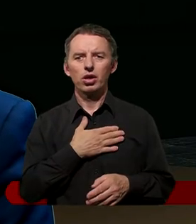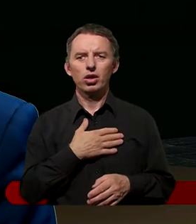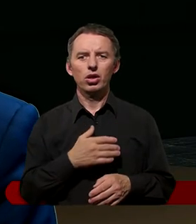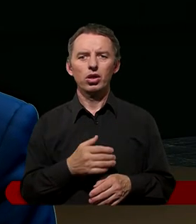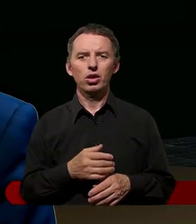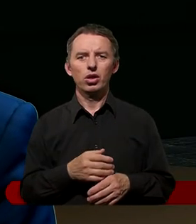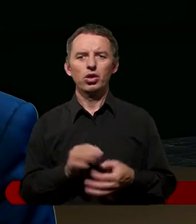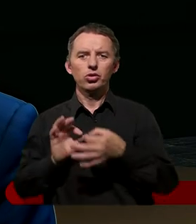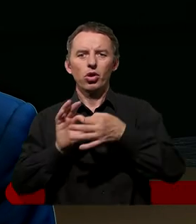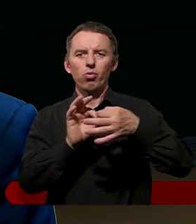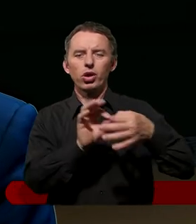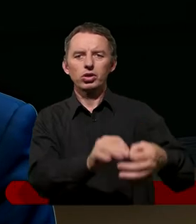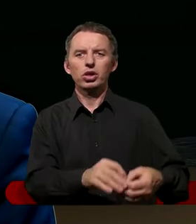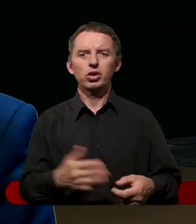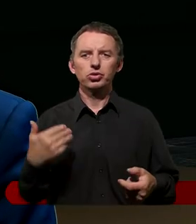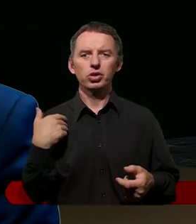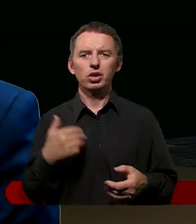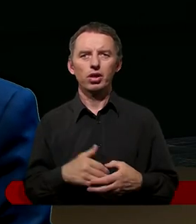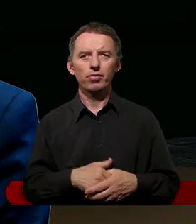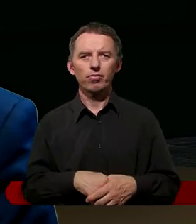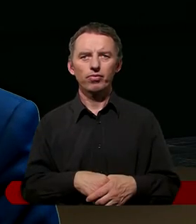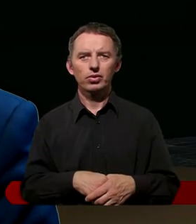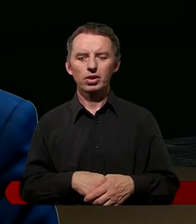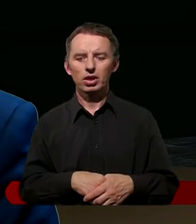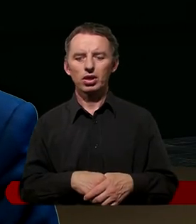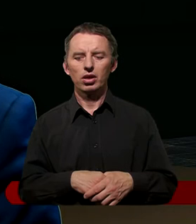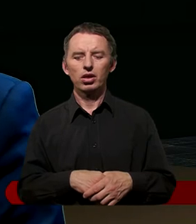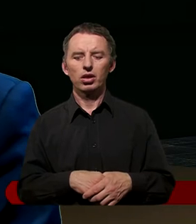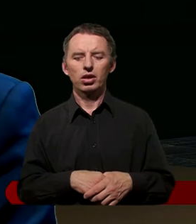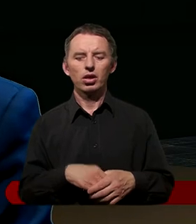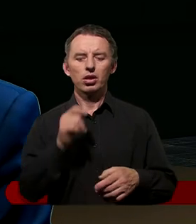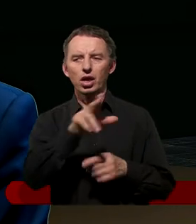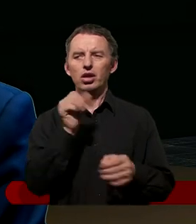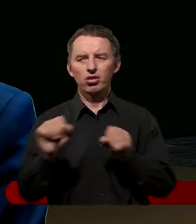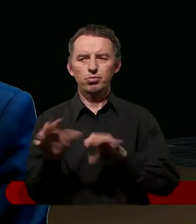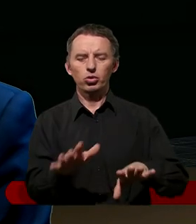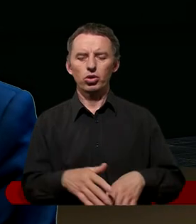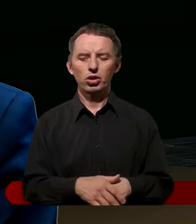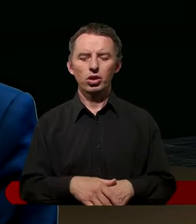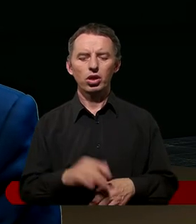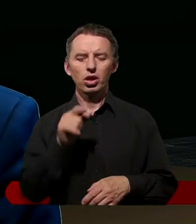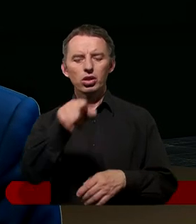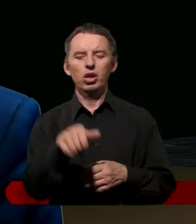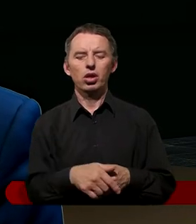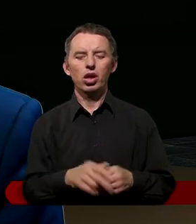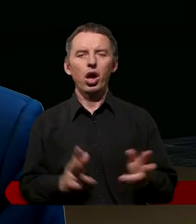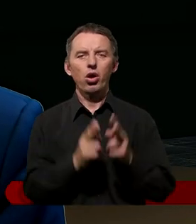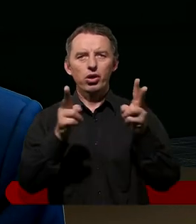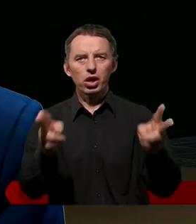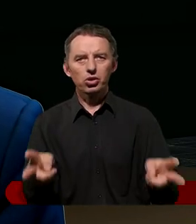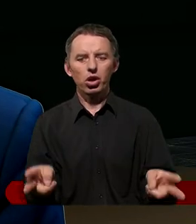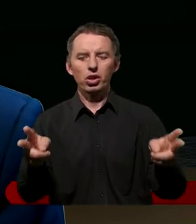przystrzyżone włosy, taki, a taki ubiór, możesz siedzieć tylko w taki, taki sposób, modlić się tylko w taki, taki sposób. Wszystko było tak z góry